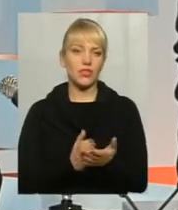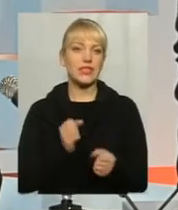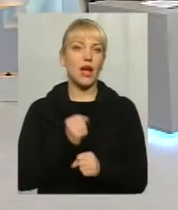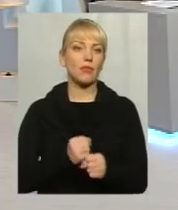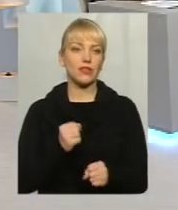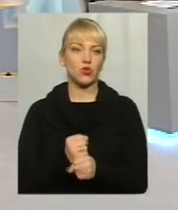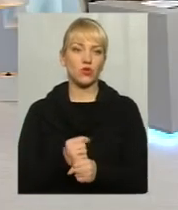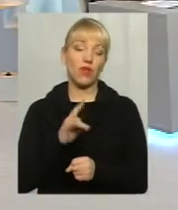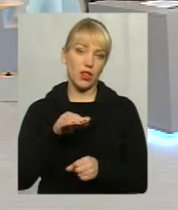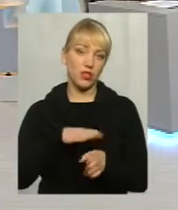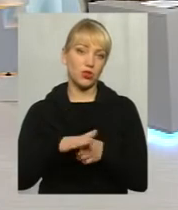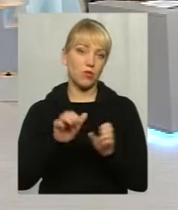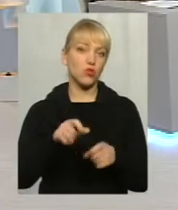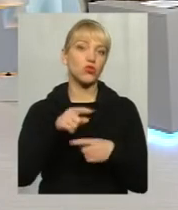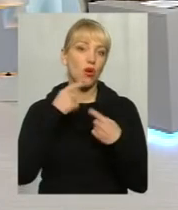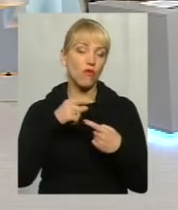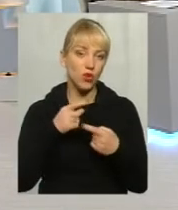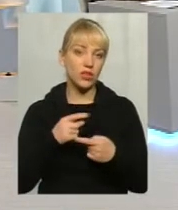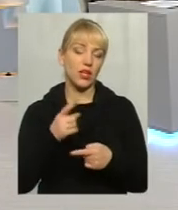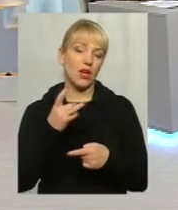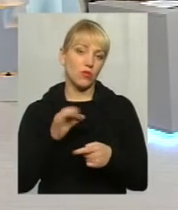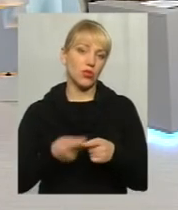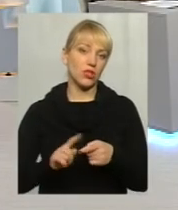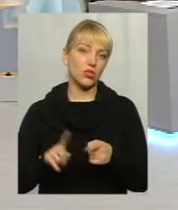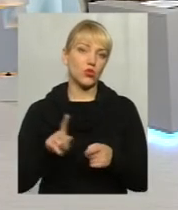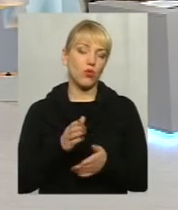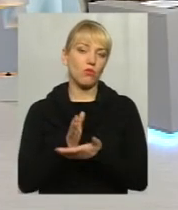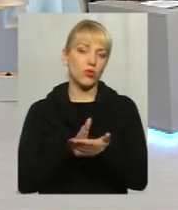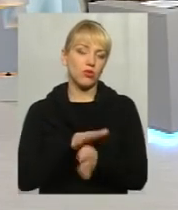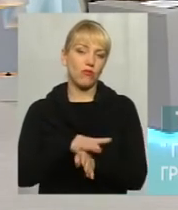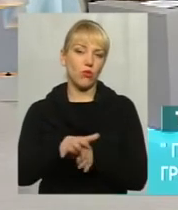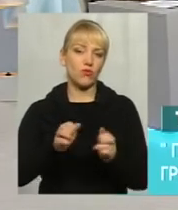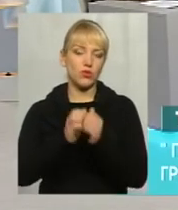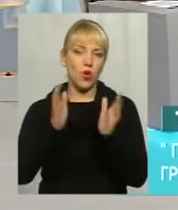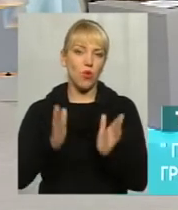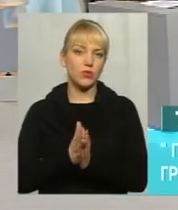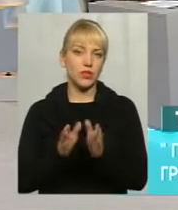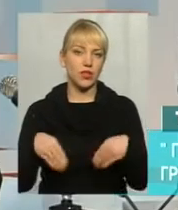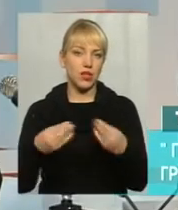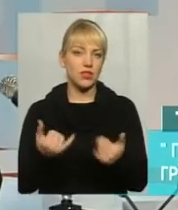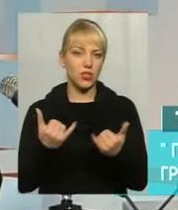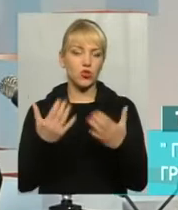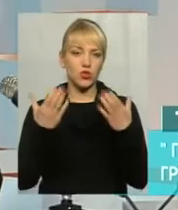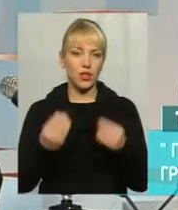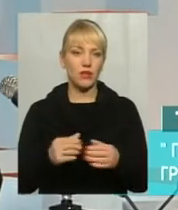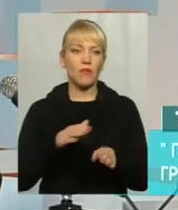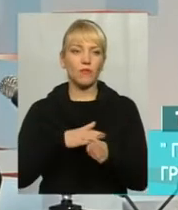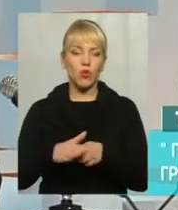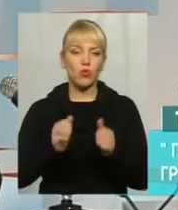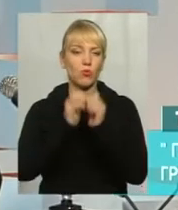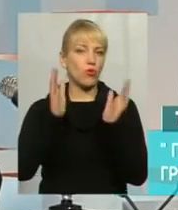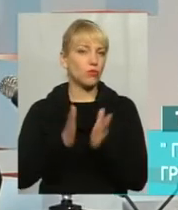Дотримані тоді можемо говорити про те, що послуга в повному обсязі надається. На сьогоднішній день послуга в повному обсязі